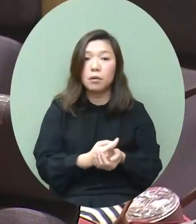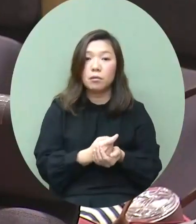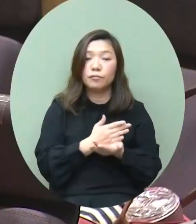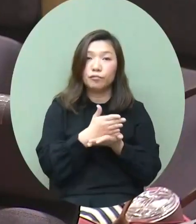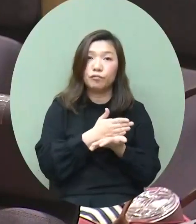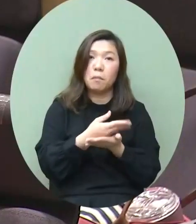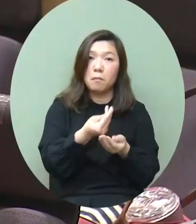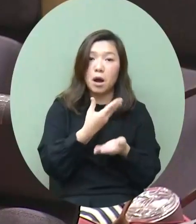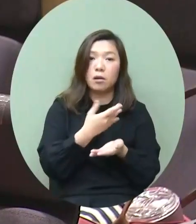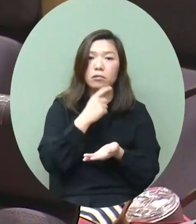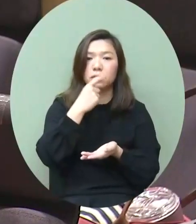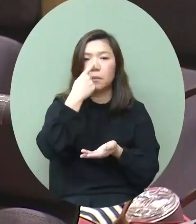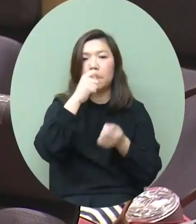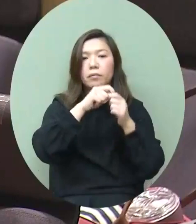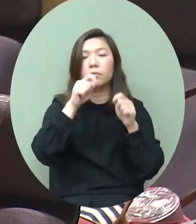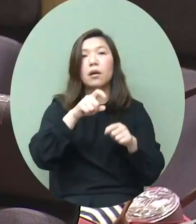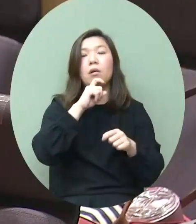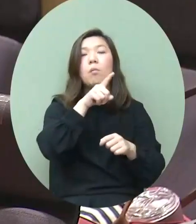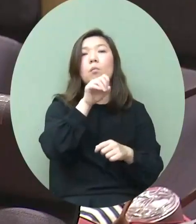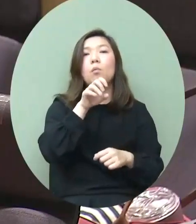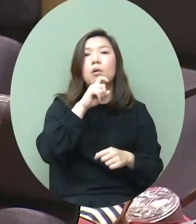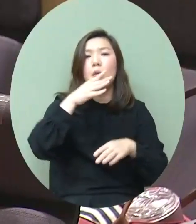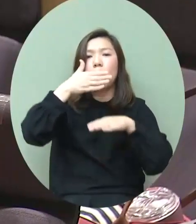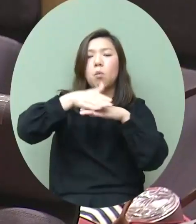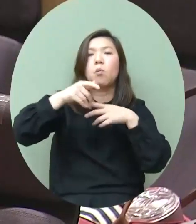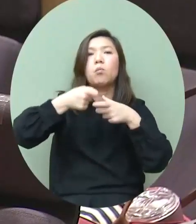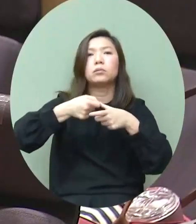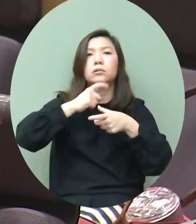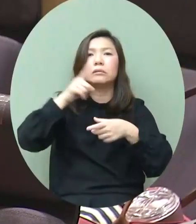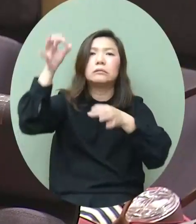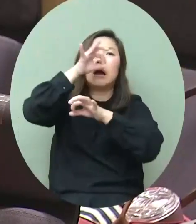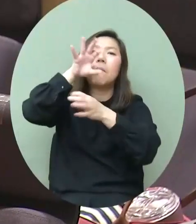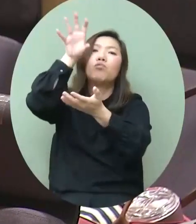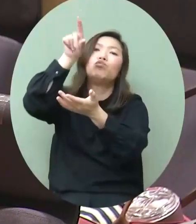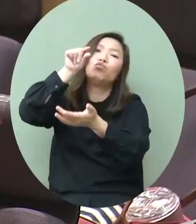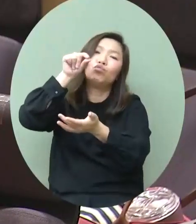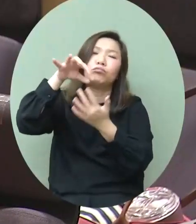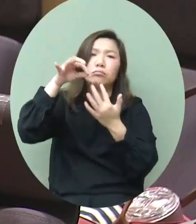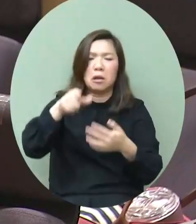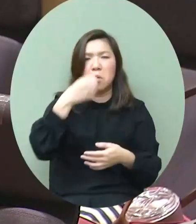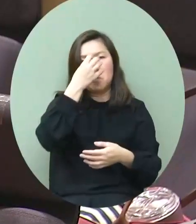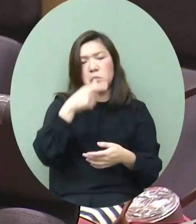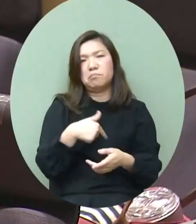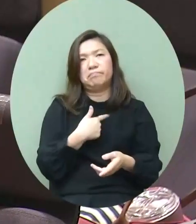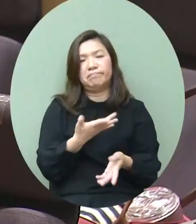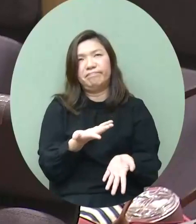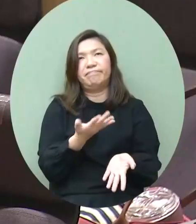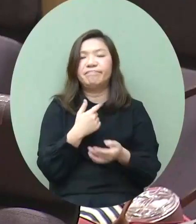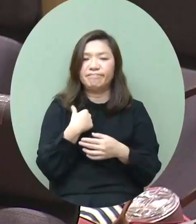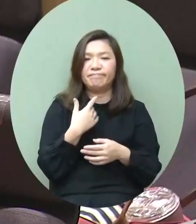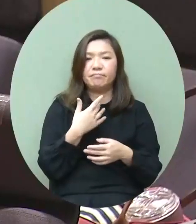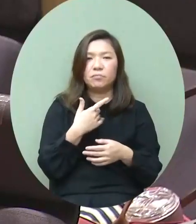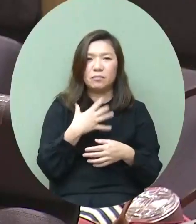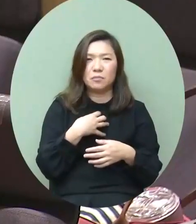看見剛才英文問題都問過有些外資機構可能會選去新加坡對香港現在還要尋規很